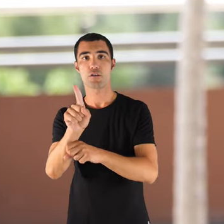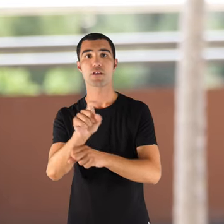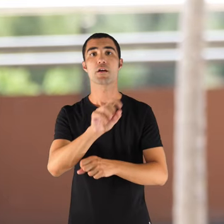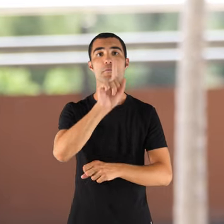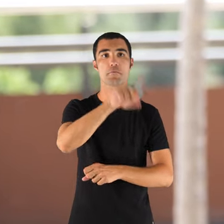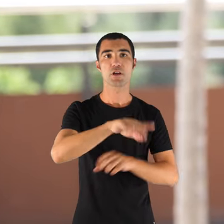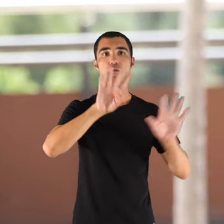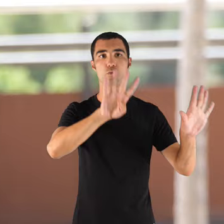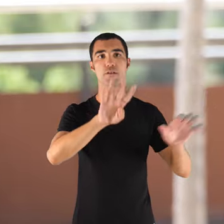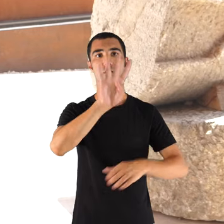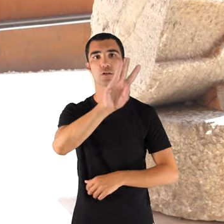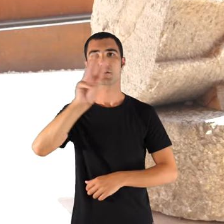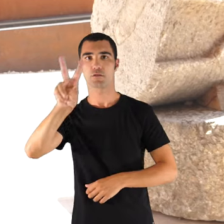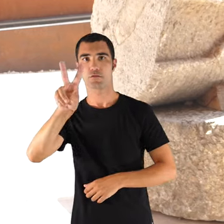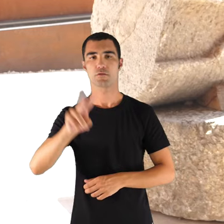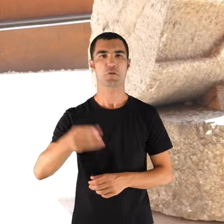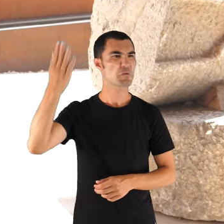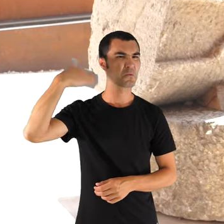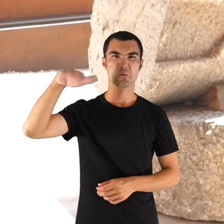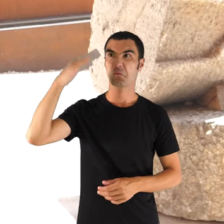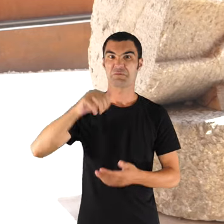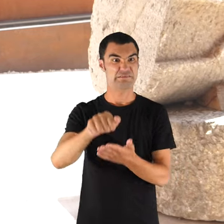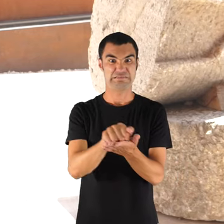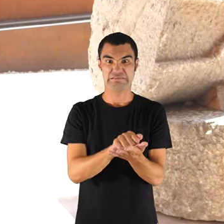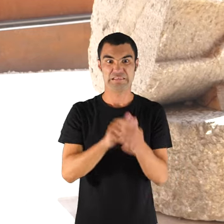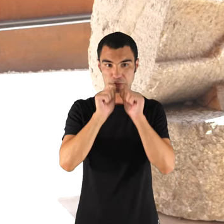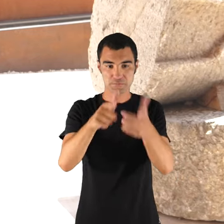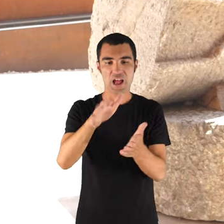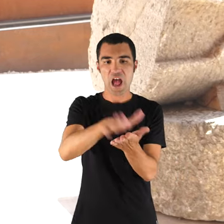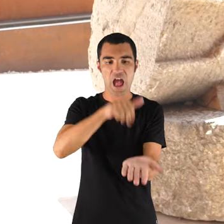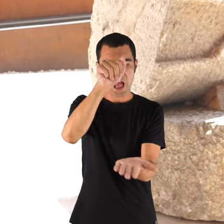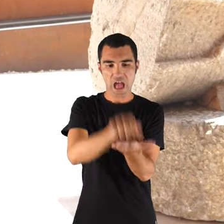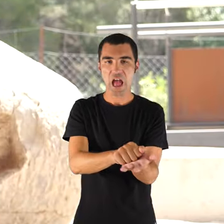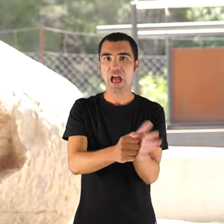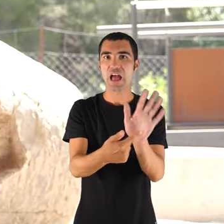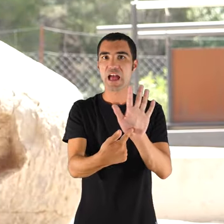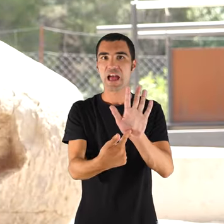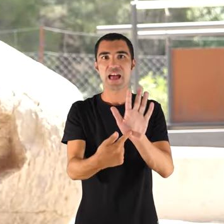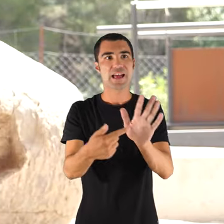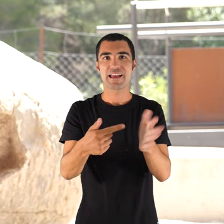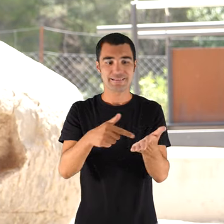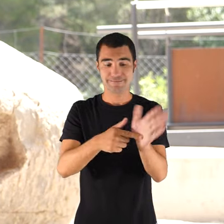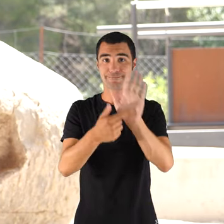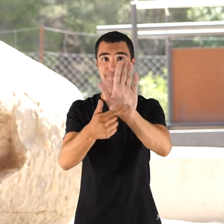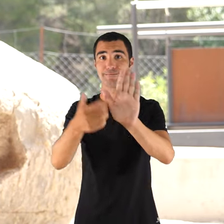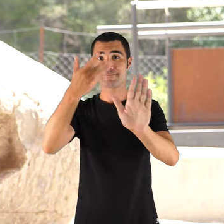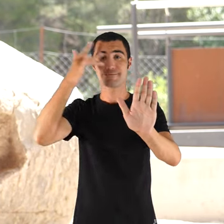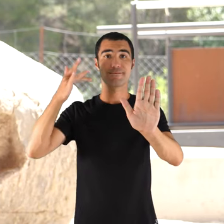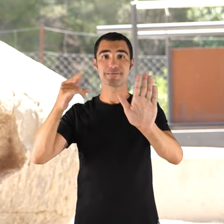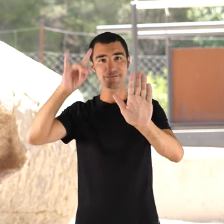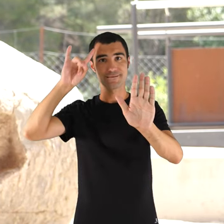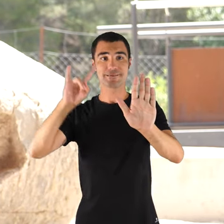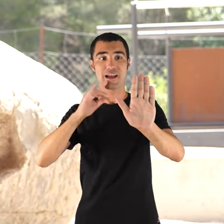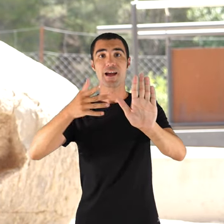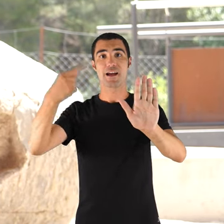Abans no hi havia res. Les artes, tot això és el més antic que tenim. ara avui en dia dues barques de